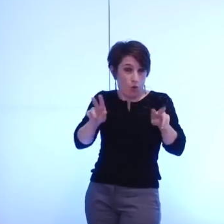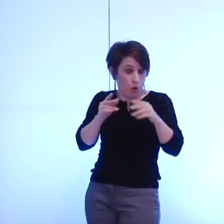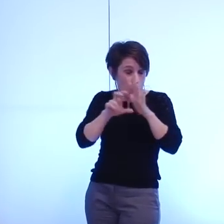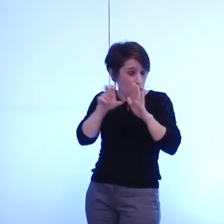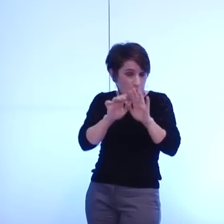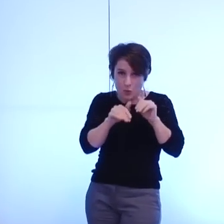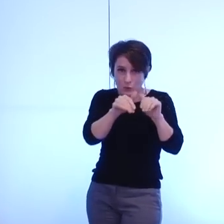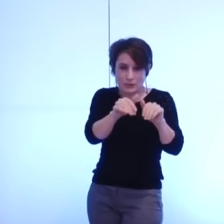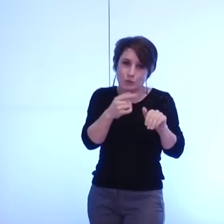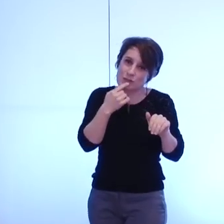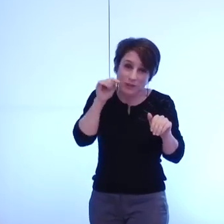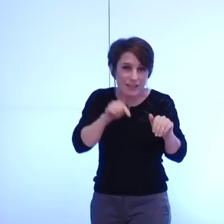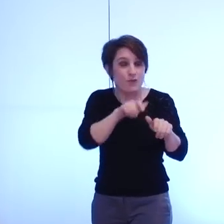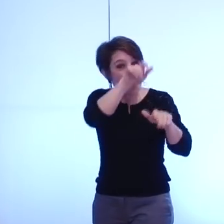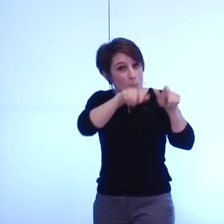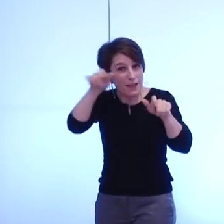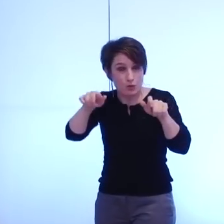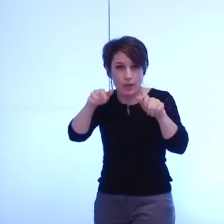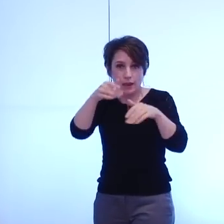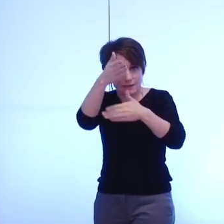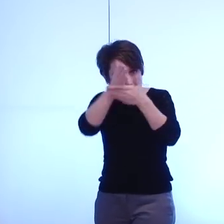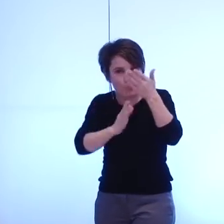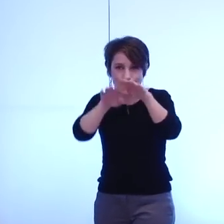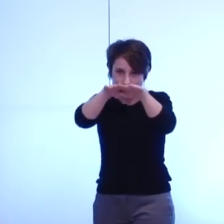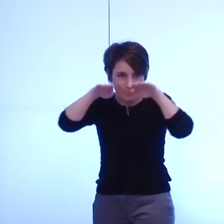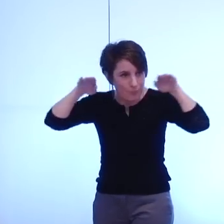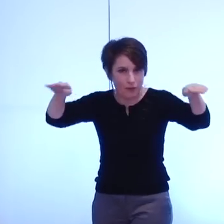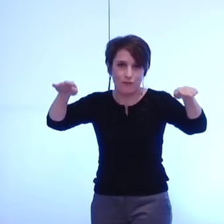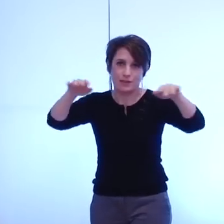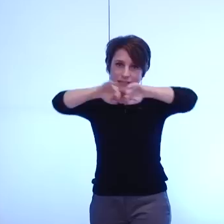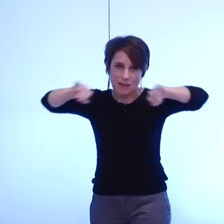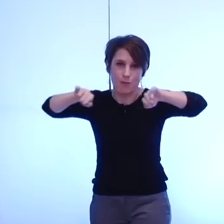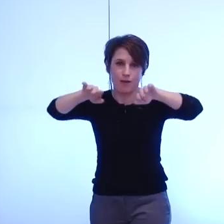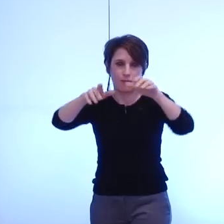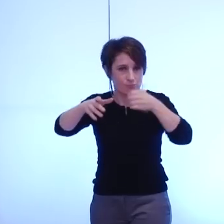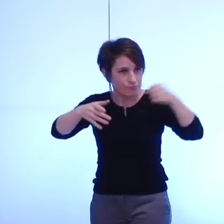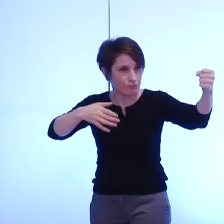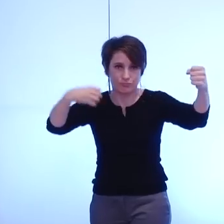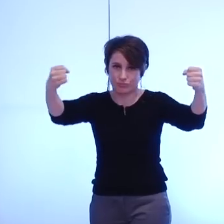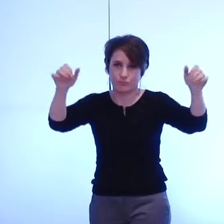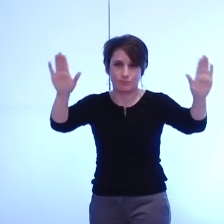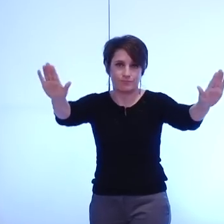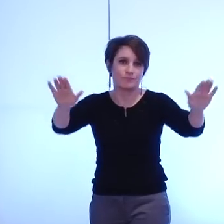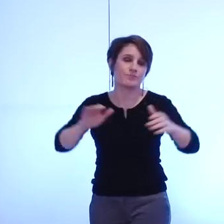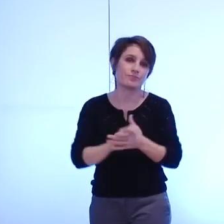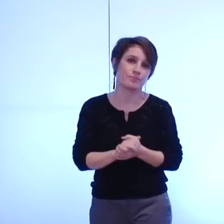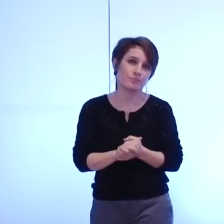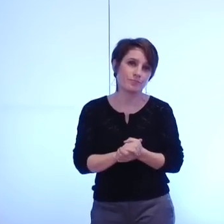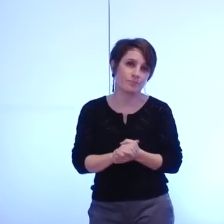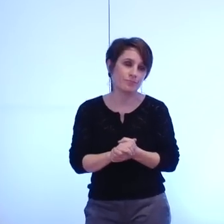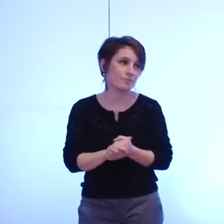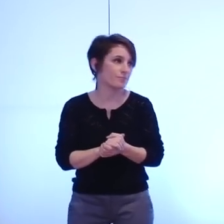organiser le transfert du personnel au bénéfice de la régie afin que la régie ait la capacité à mener sa propre politique